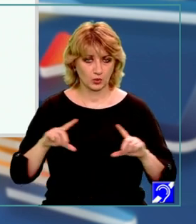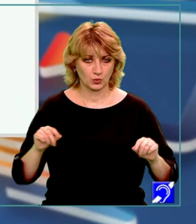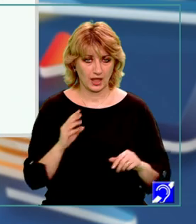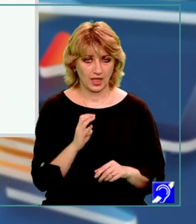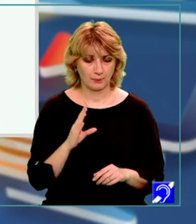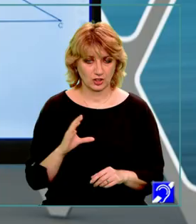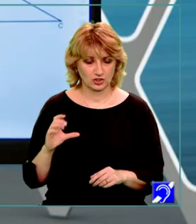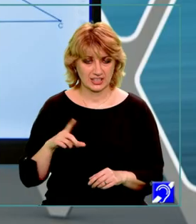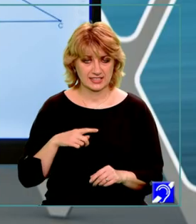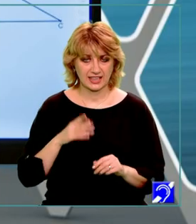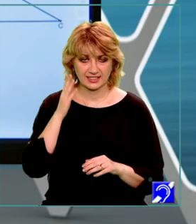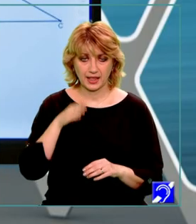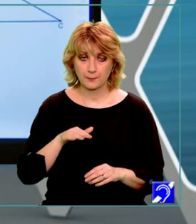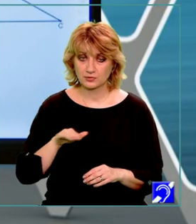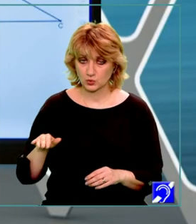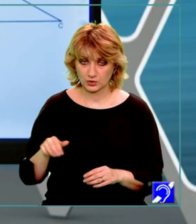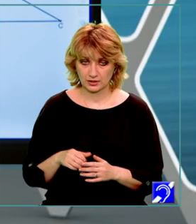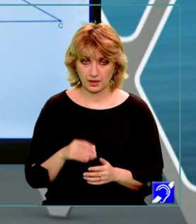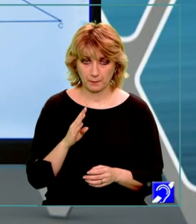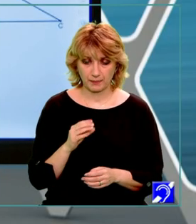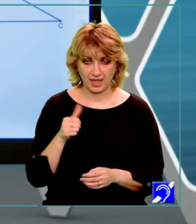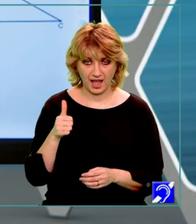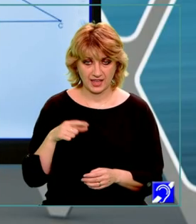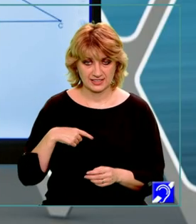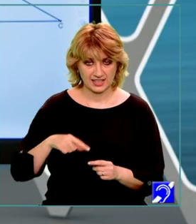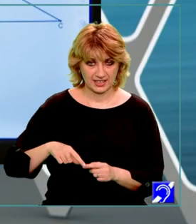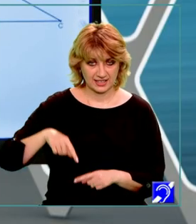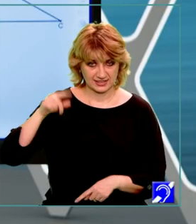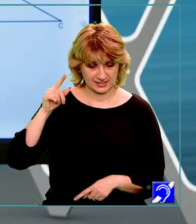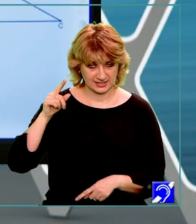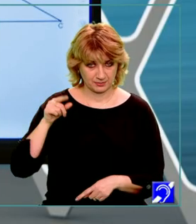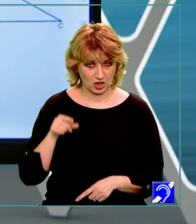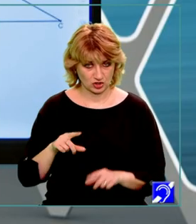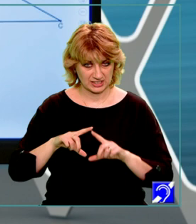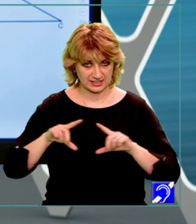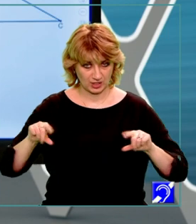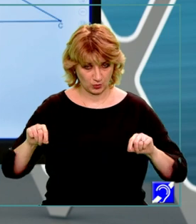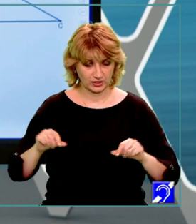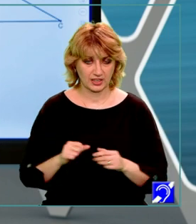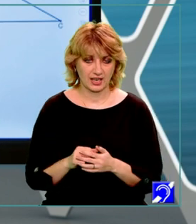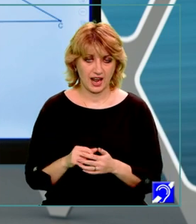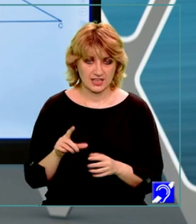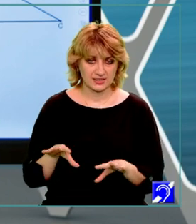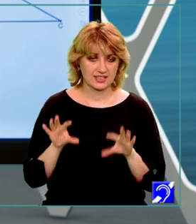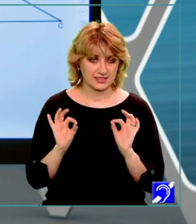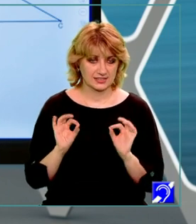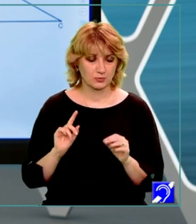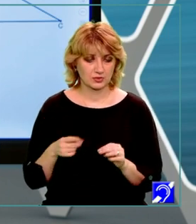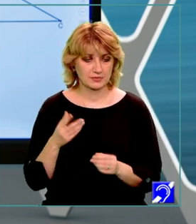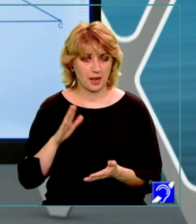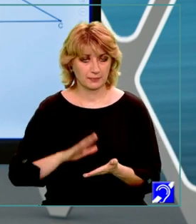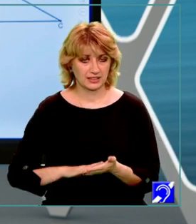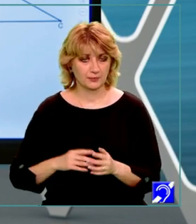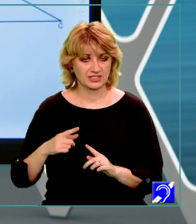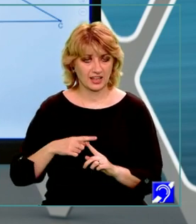triunghi dreptunghic BA este înălțime în acest triunghi dreptunghic și pentru a o determina putem să aplicăm